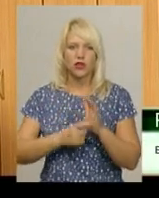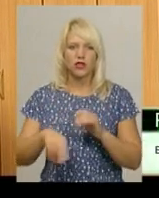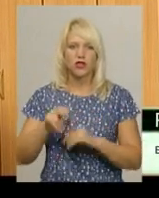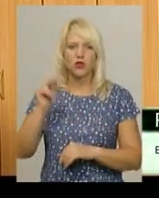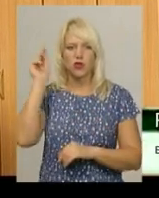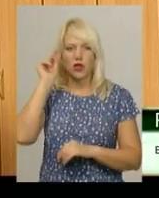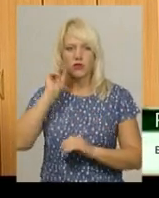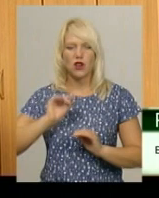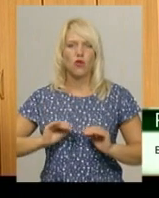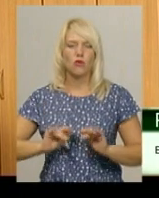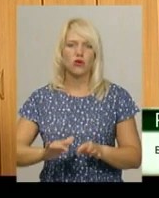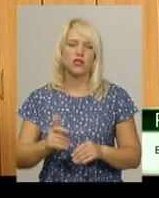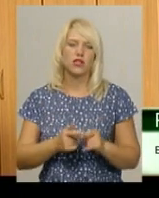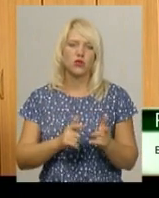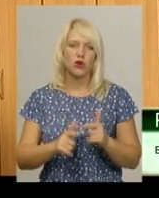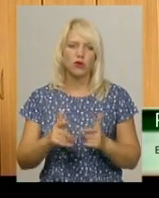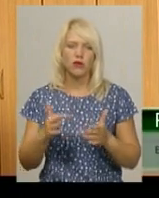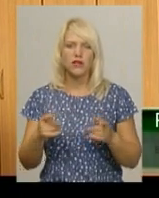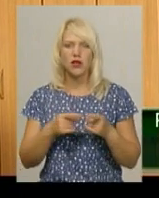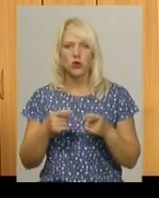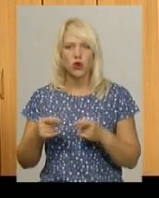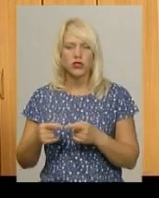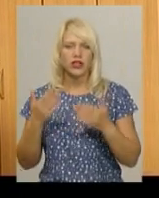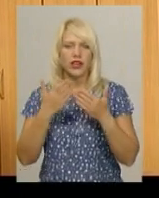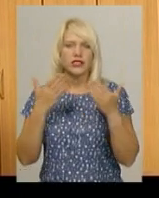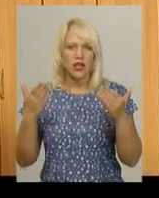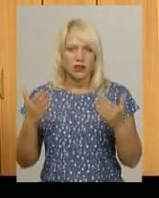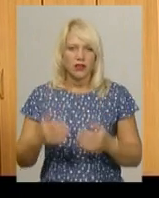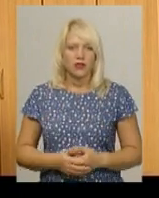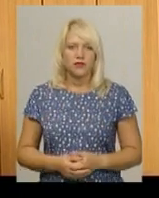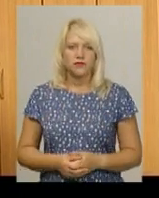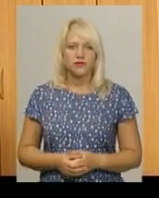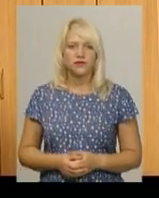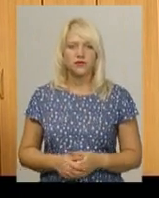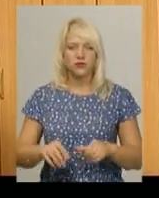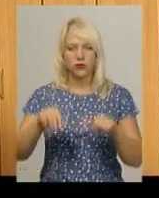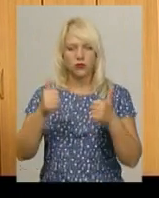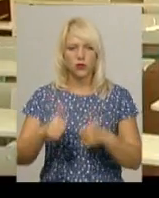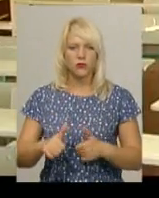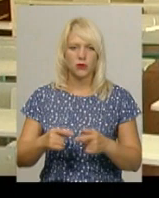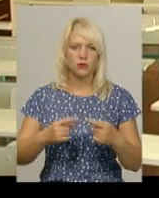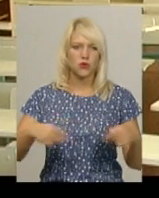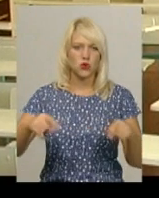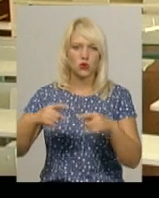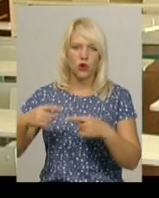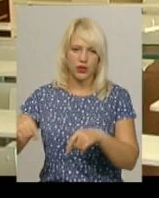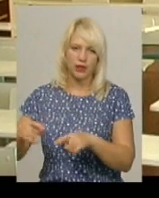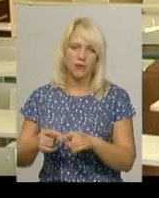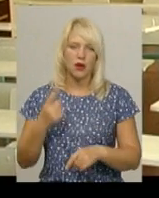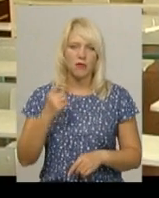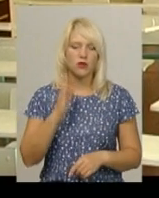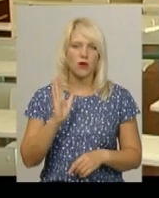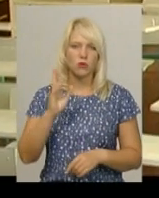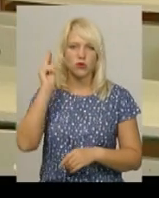процесу. Готуємо різні куточки, стенди, оформлюємо зони. У першому В також